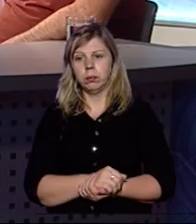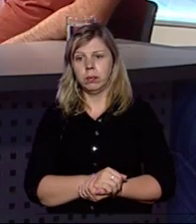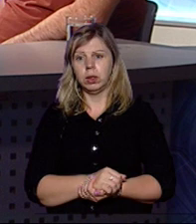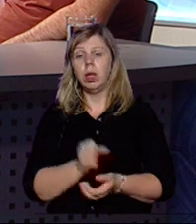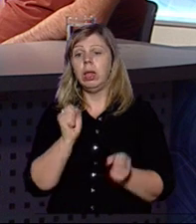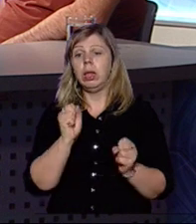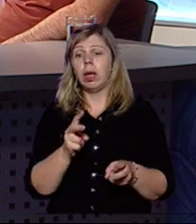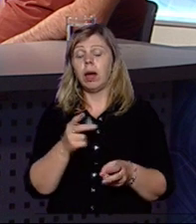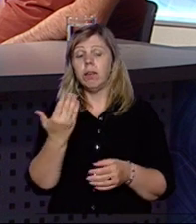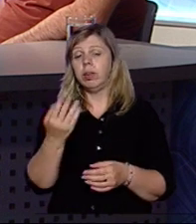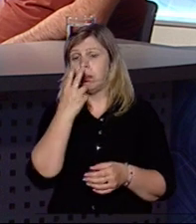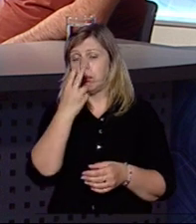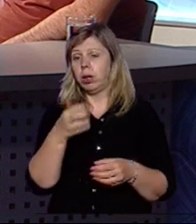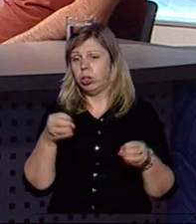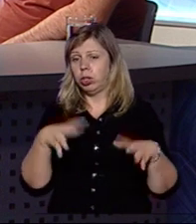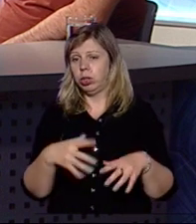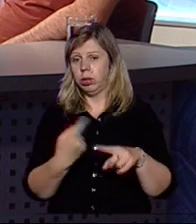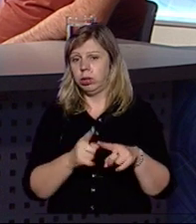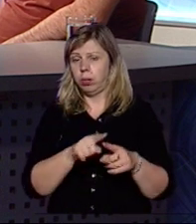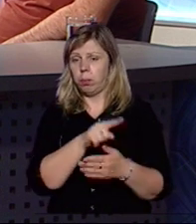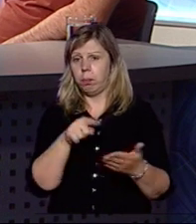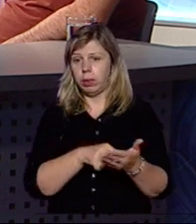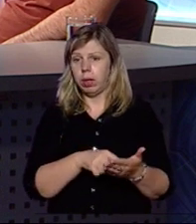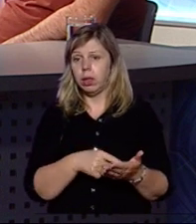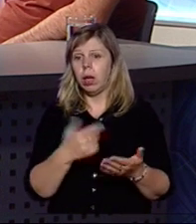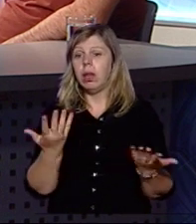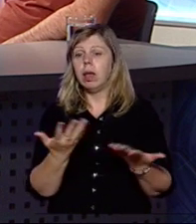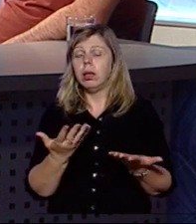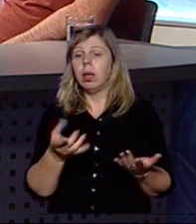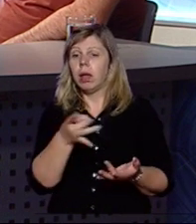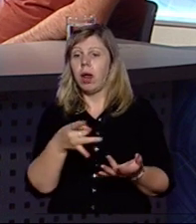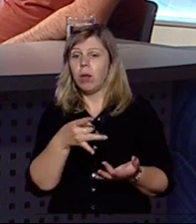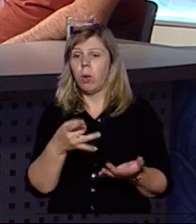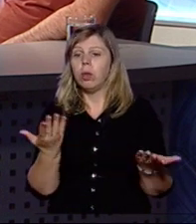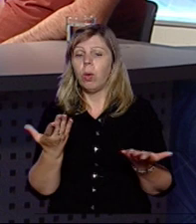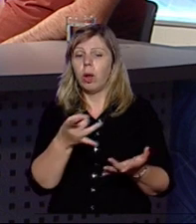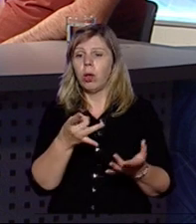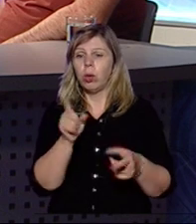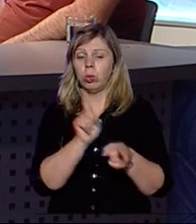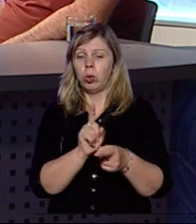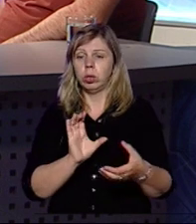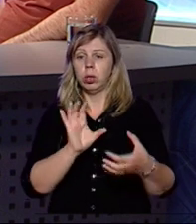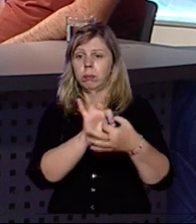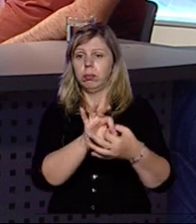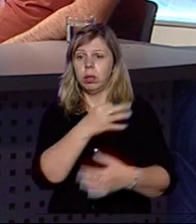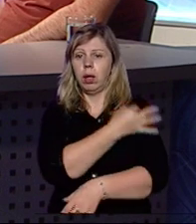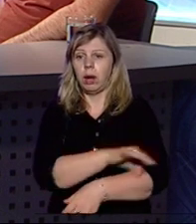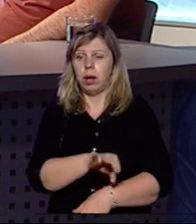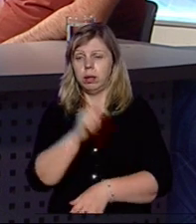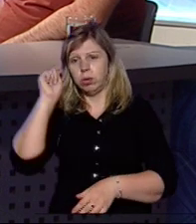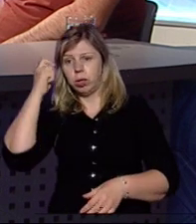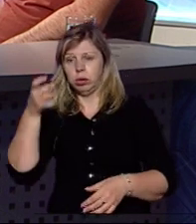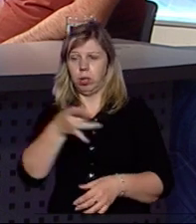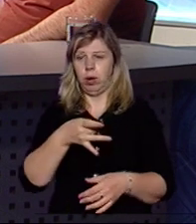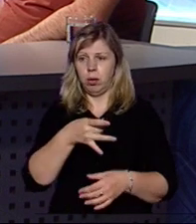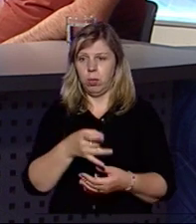Як ви бачите вирішення цього питання? Все ж таки, до яких районів або до якого району мають приєднатися Рахівські та Тячівські